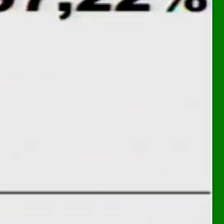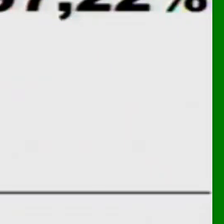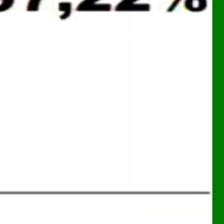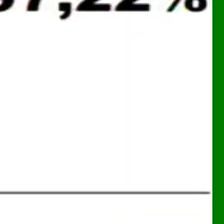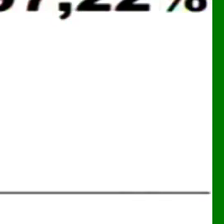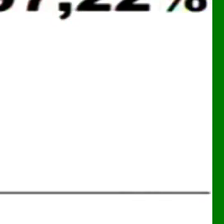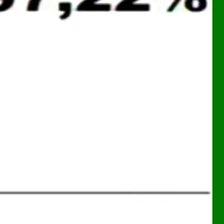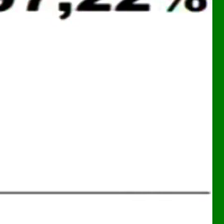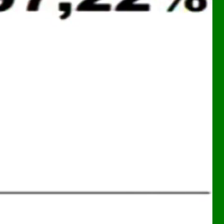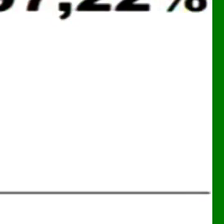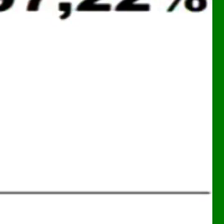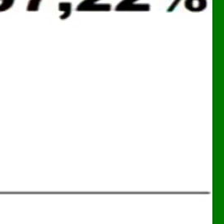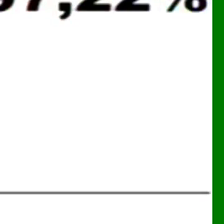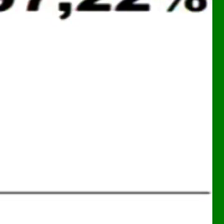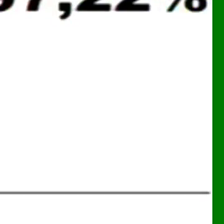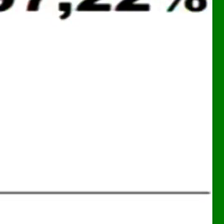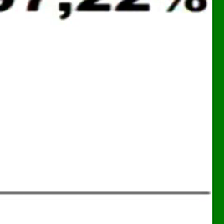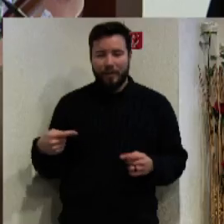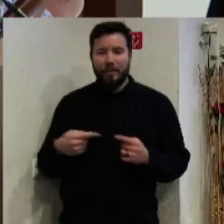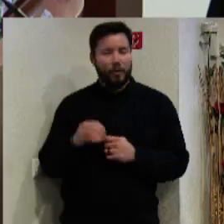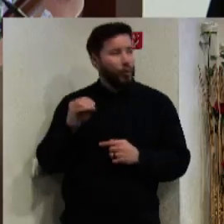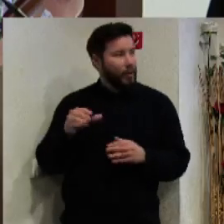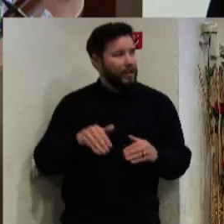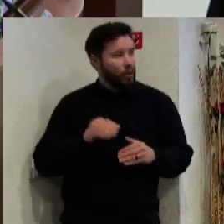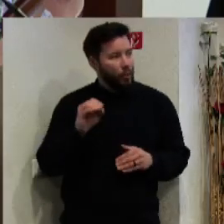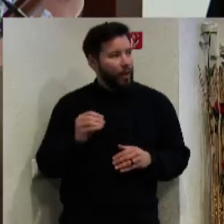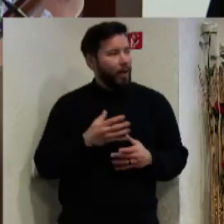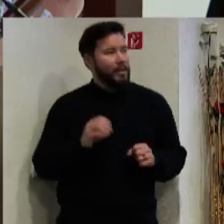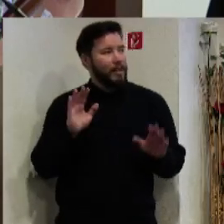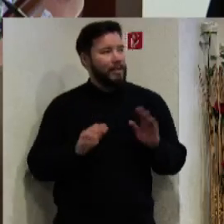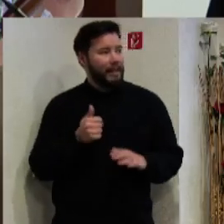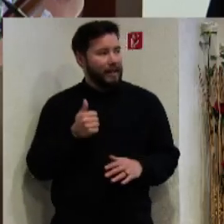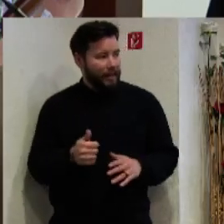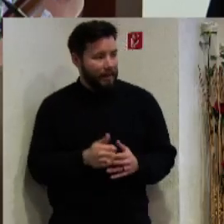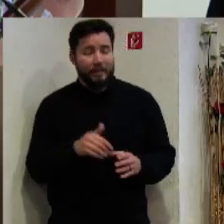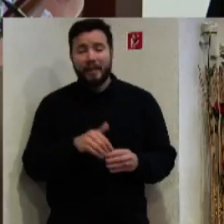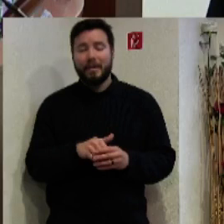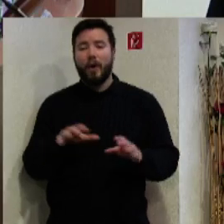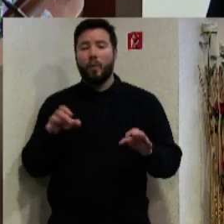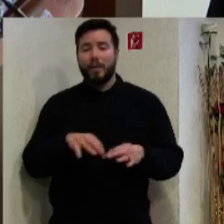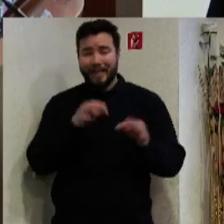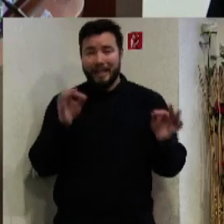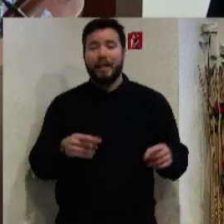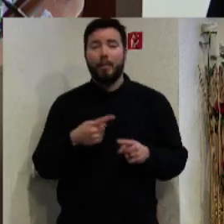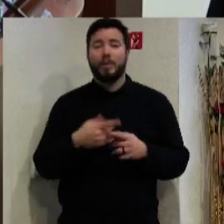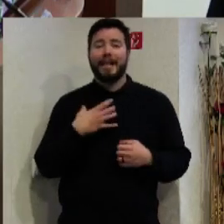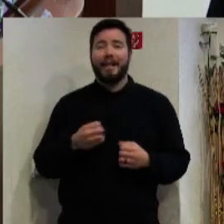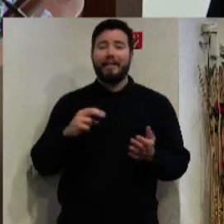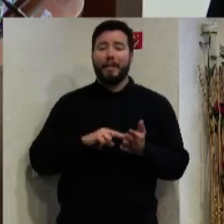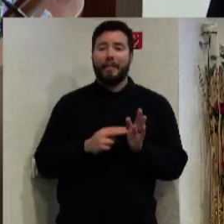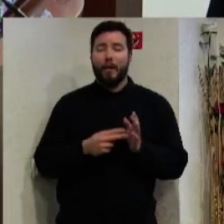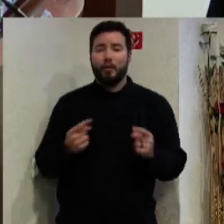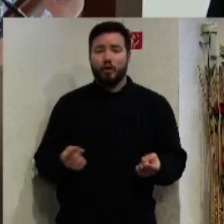Ďakujem za 35 poslancov proti nás zdržalo sa nová nehlasoval 1 uznesenie. A návrh plánu činnosti